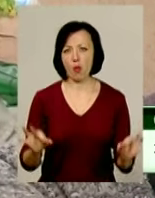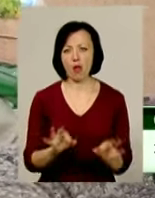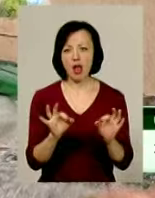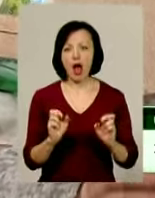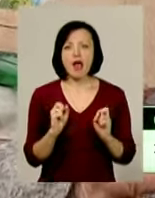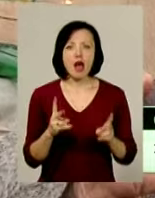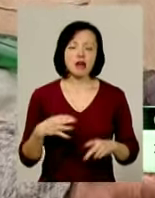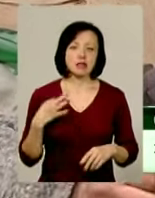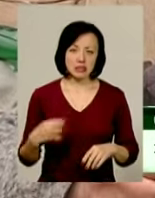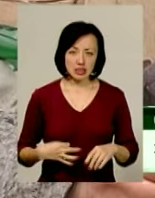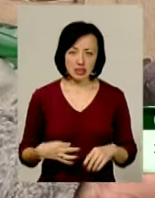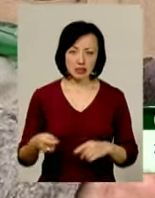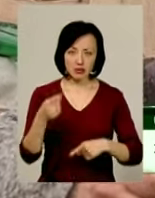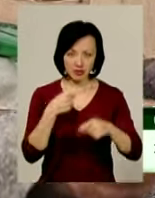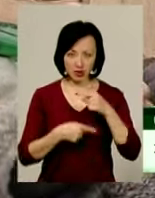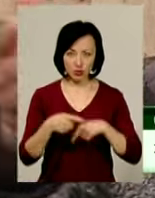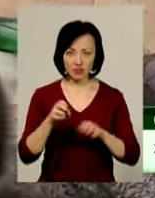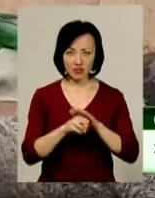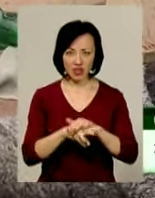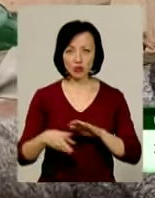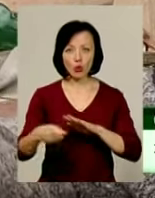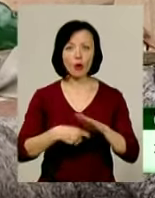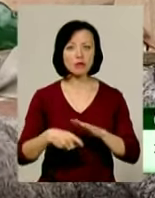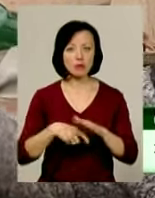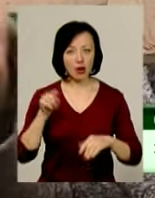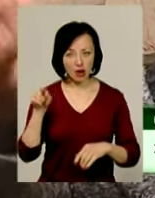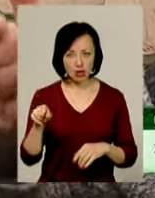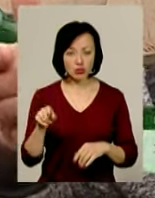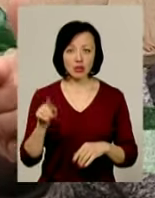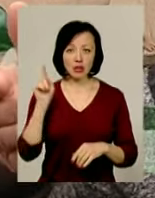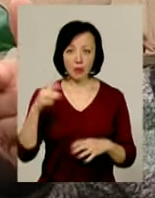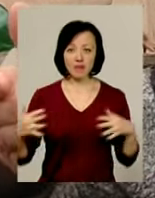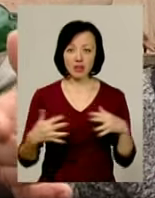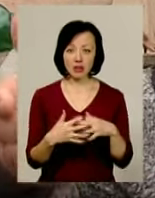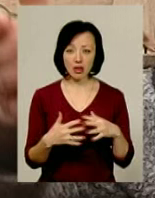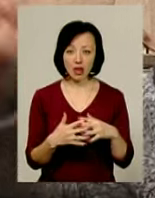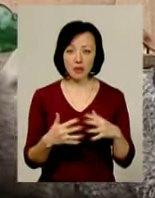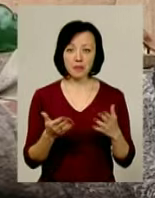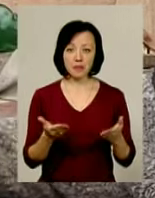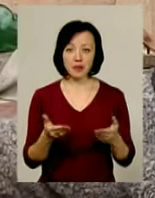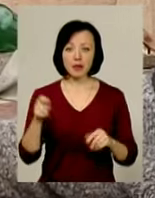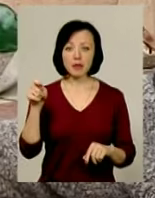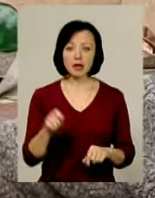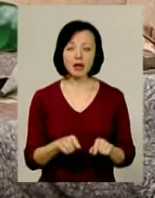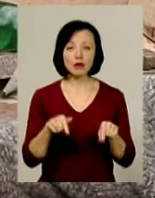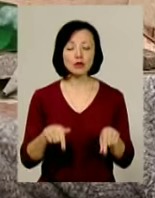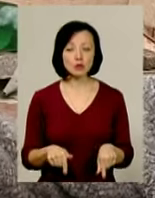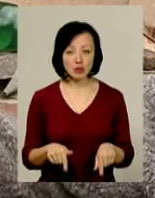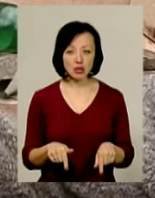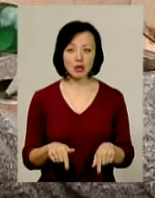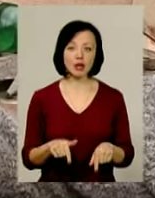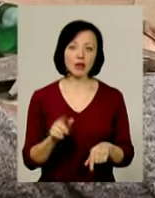А як син звітив тік з Донбасу, бо там війна чи що, приїхав сюди.